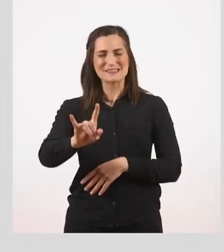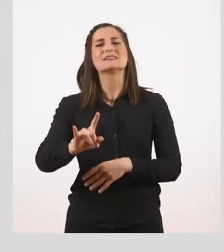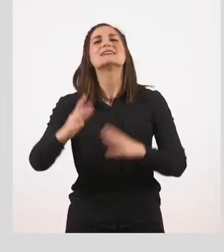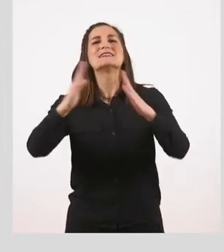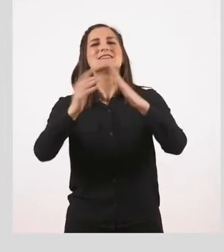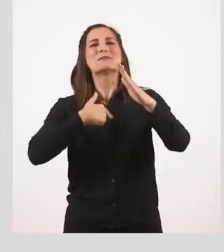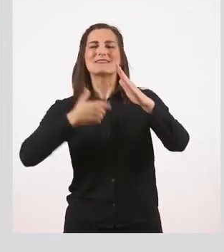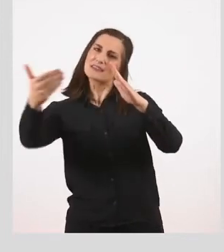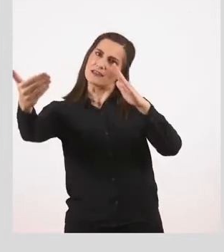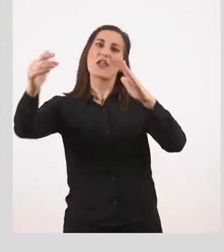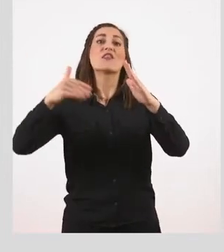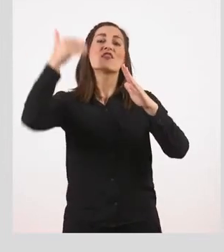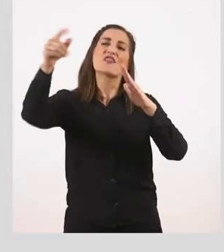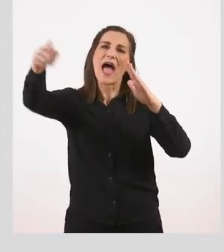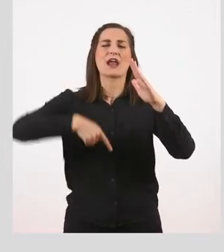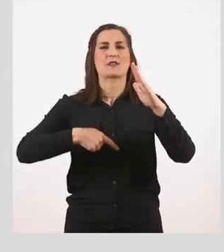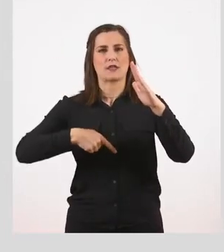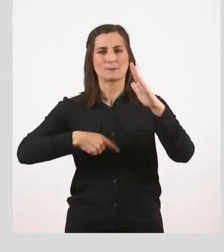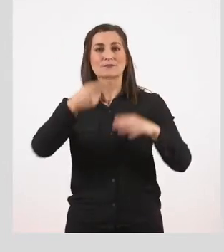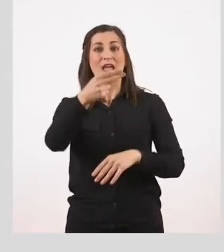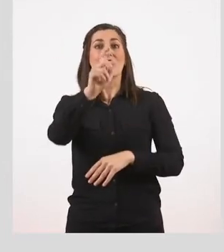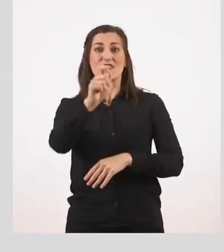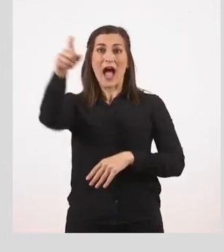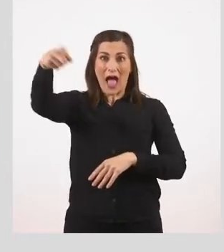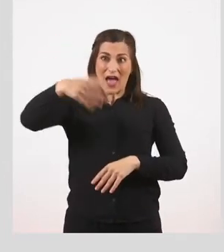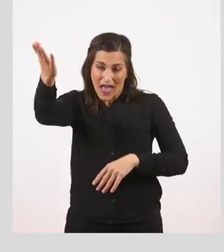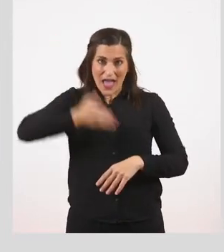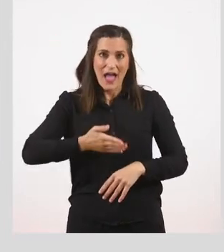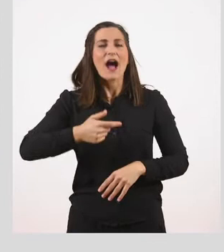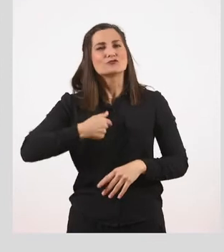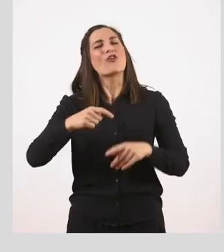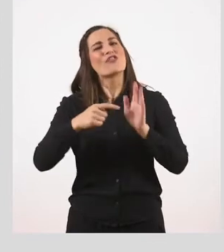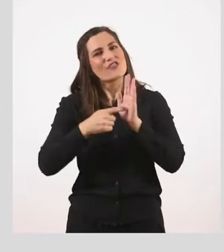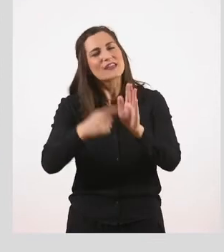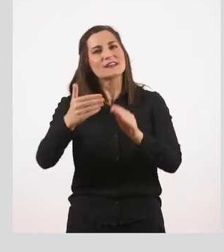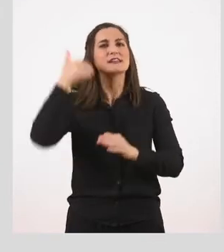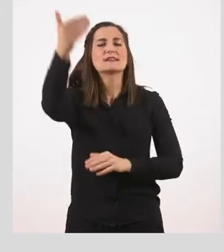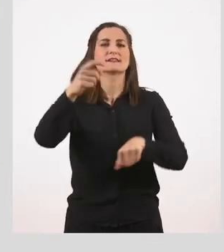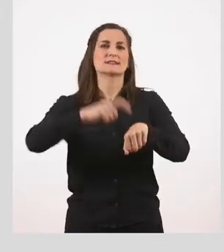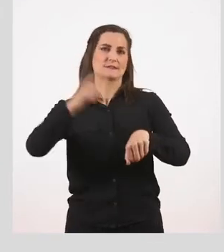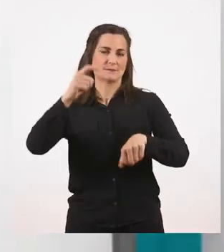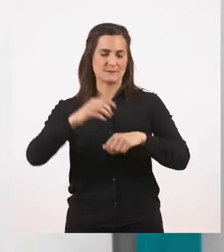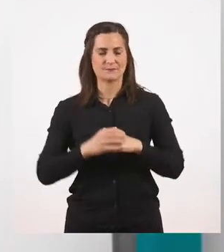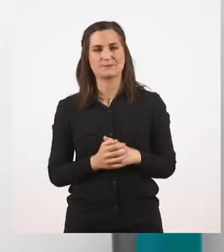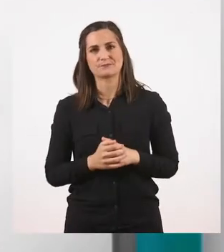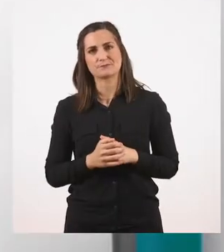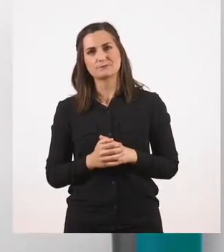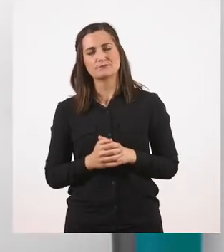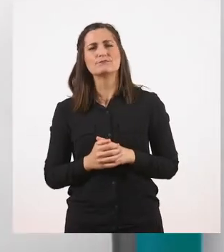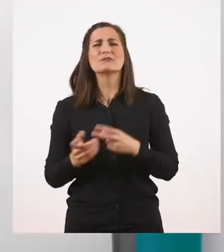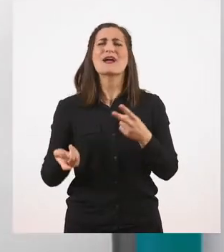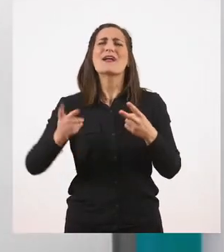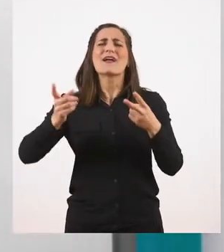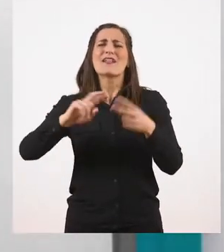το ρήμα μας είναι θα έρθει και δηλώνει μια μελλοντική ενέργεια. Βρίσκεται στο στιγμίο μέλλοντα. Ένας